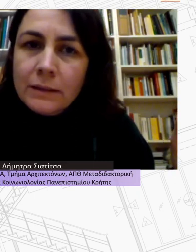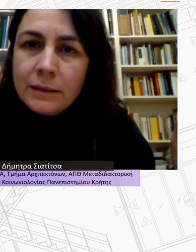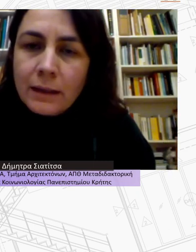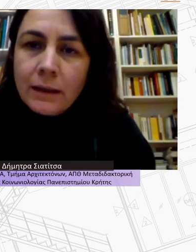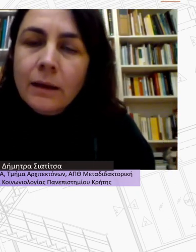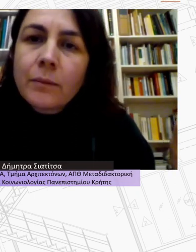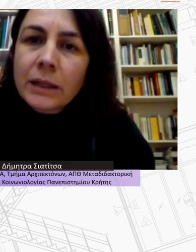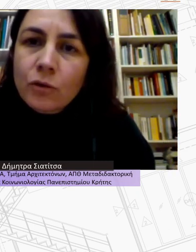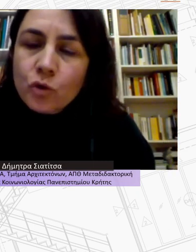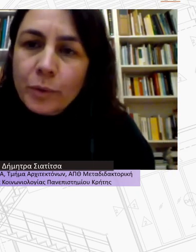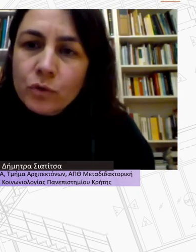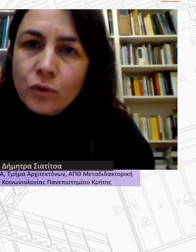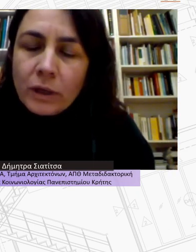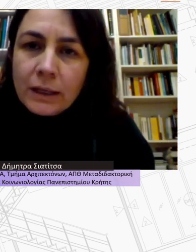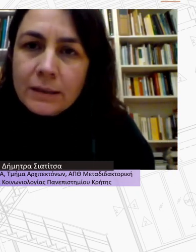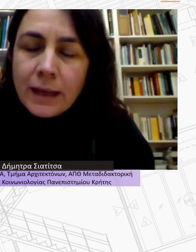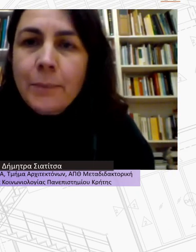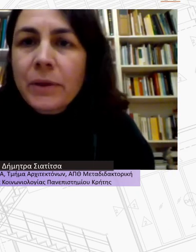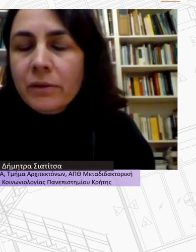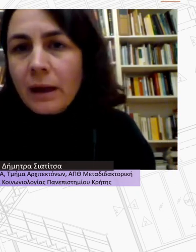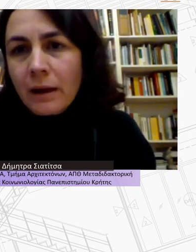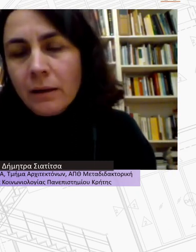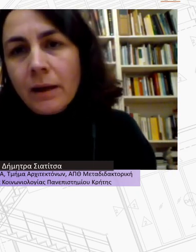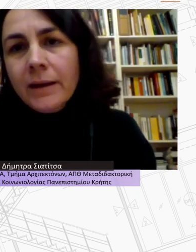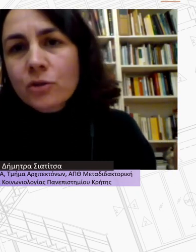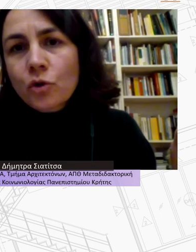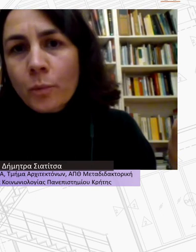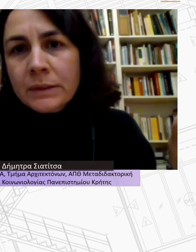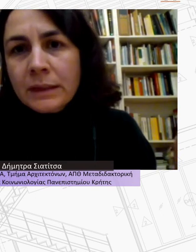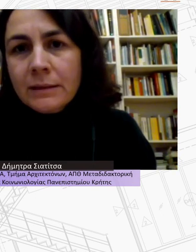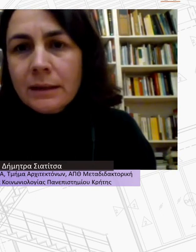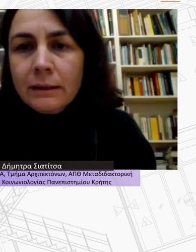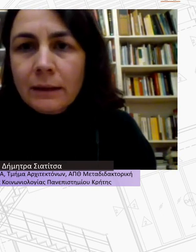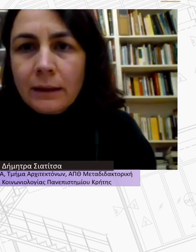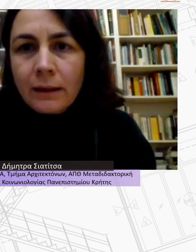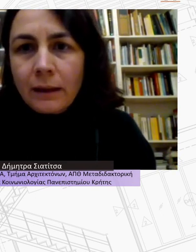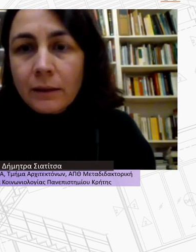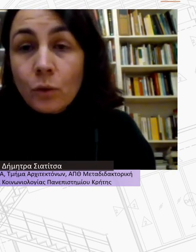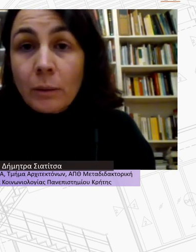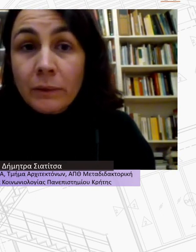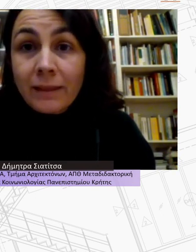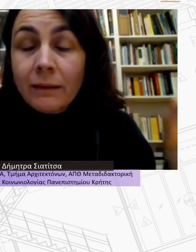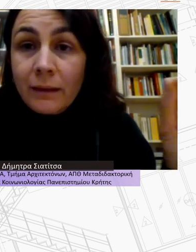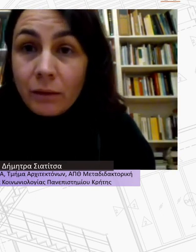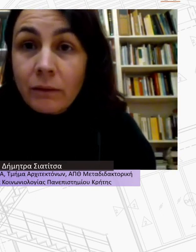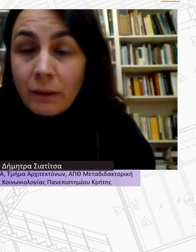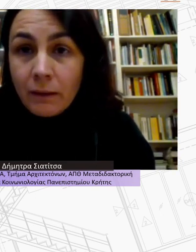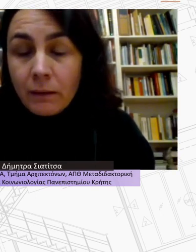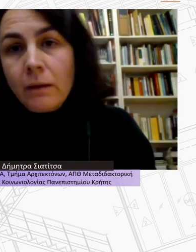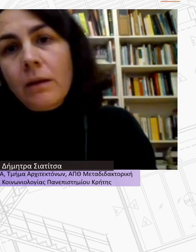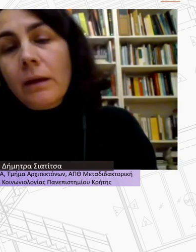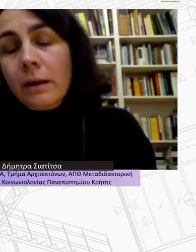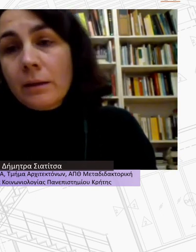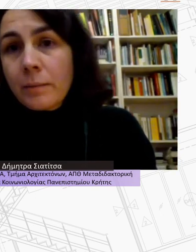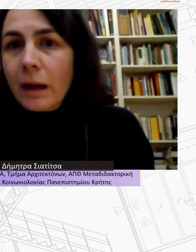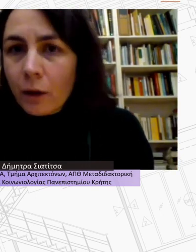αυτό ανήκει σε μη κερδοσκοπικούς φορείς επιδρά εξισορροπιστικά στην κατοικία δηλαδή το να διατίθεται